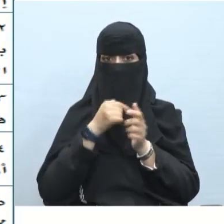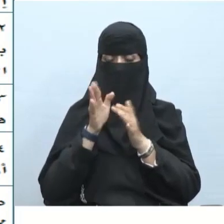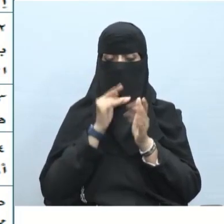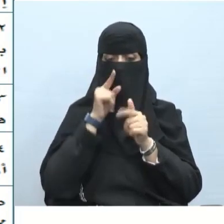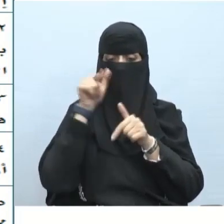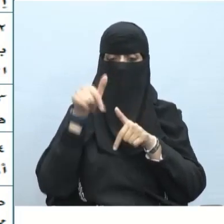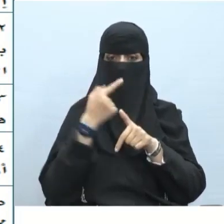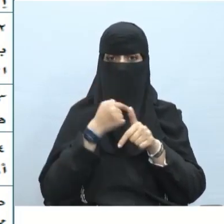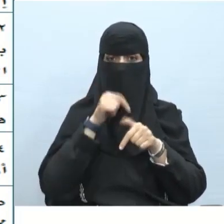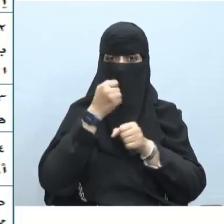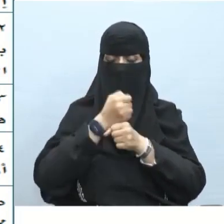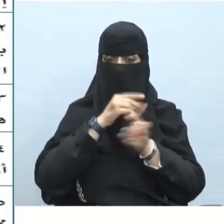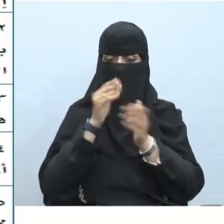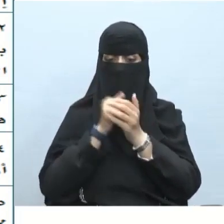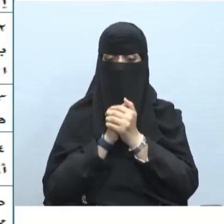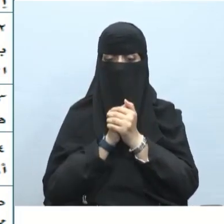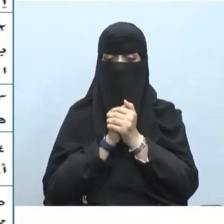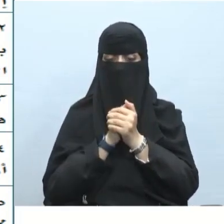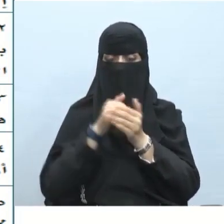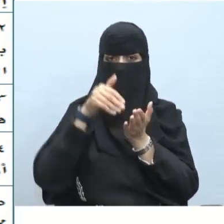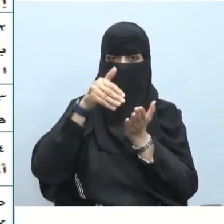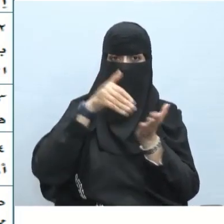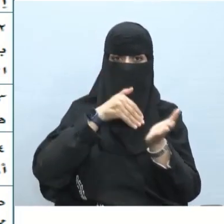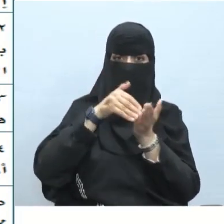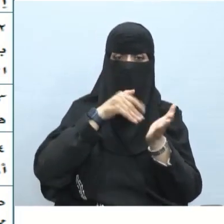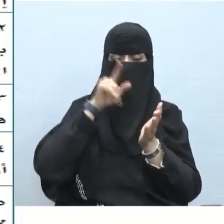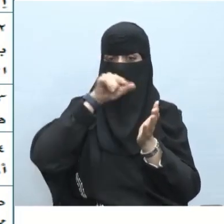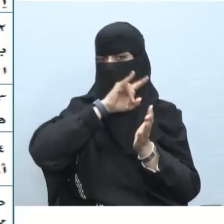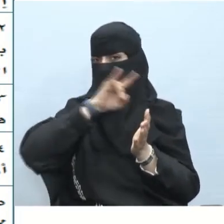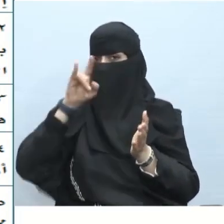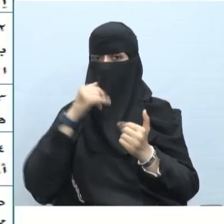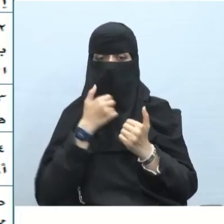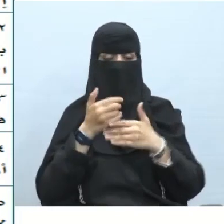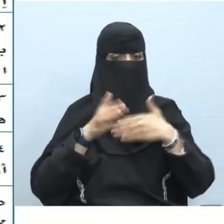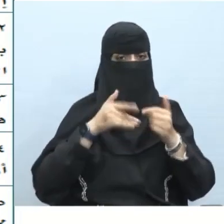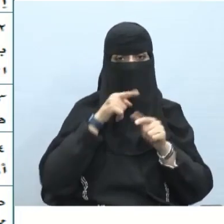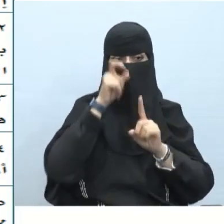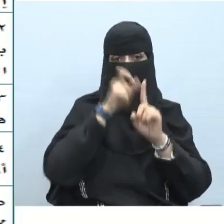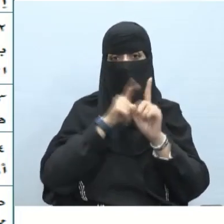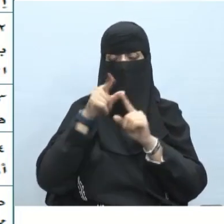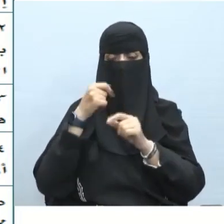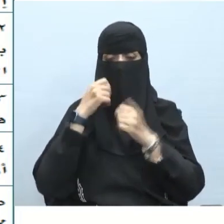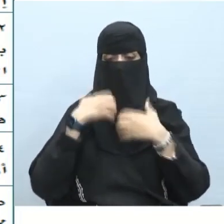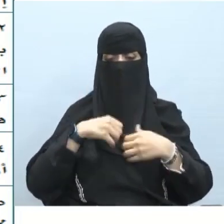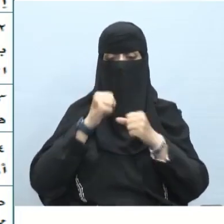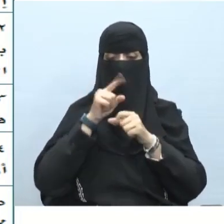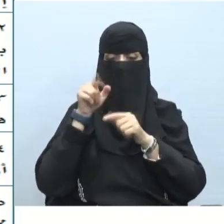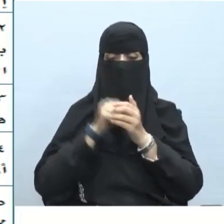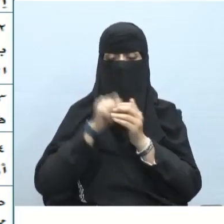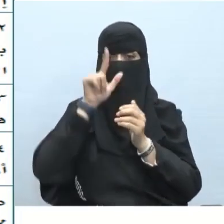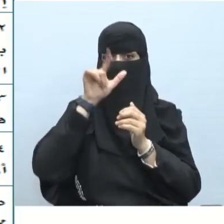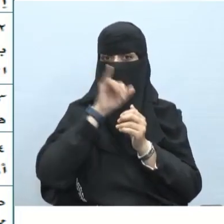هذا هو الذي أثبت والتراجع نفاه عن ذلك المتعافي رقم ستة